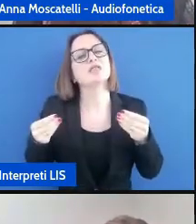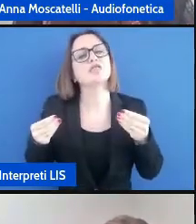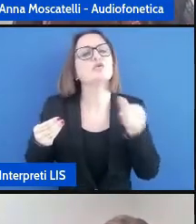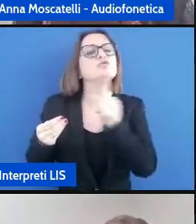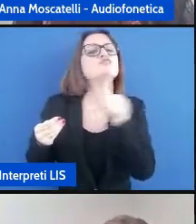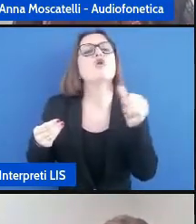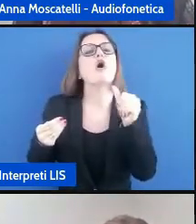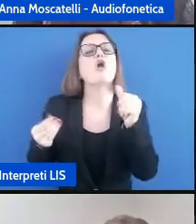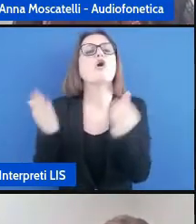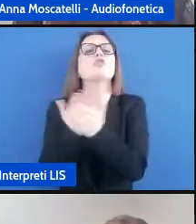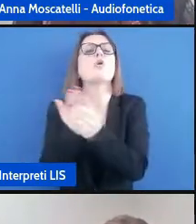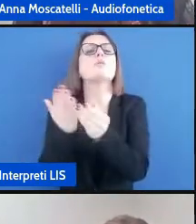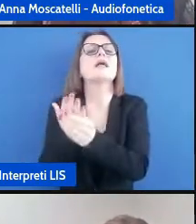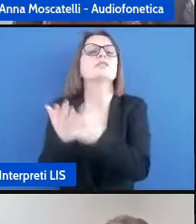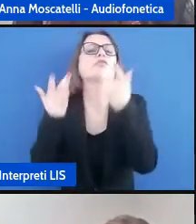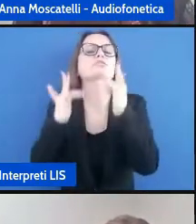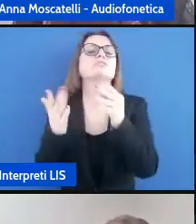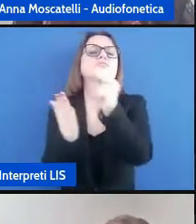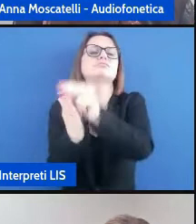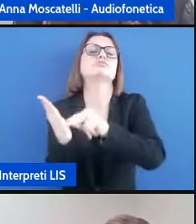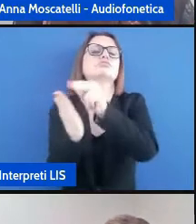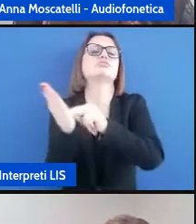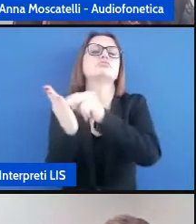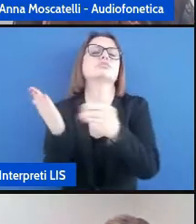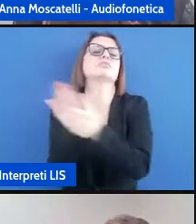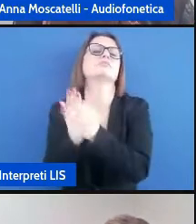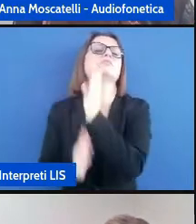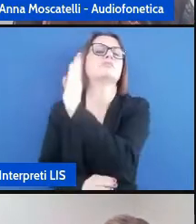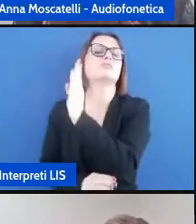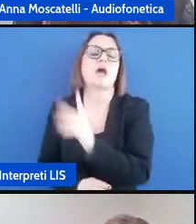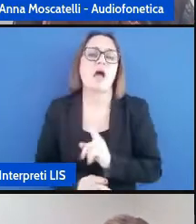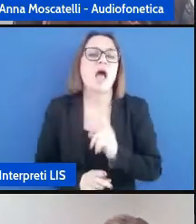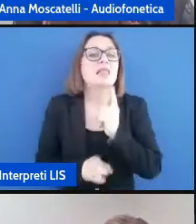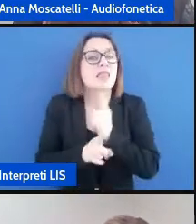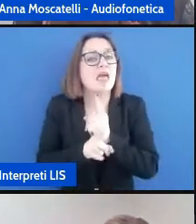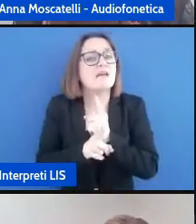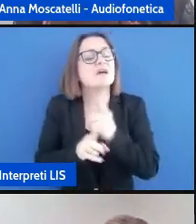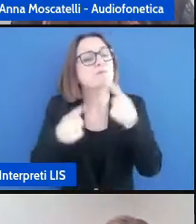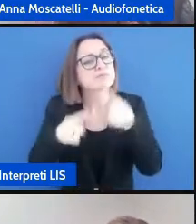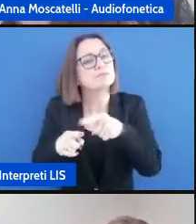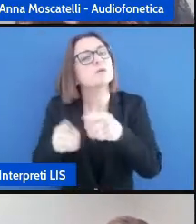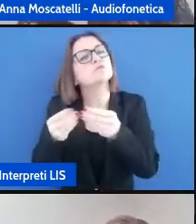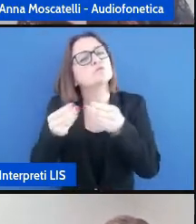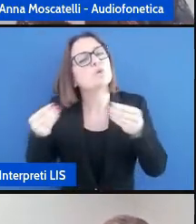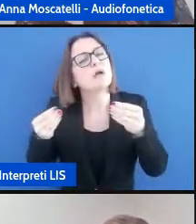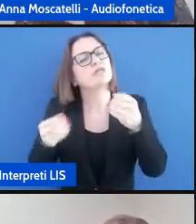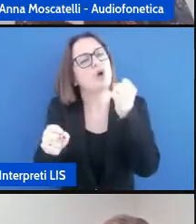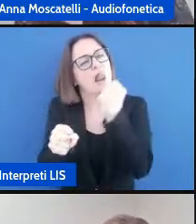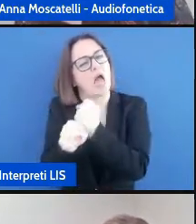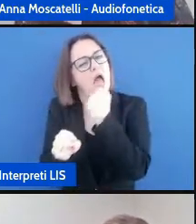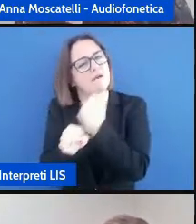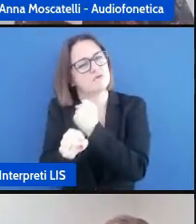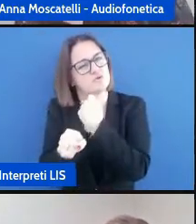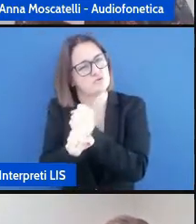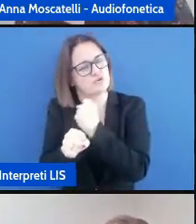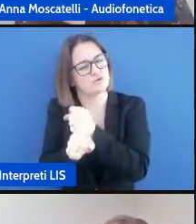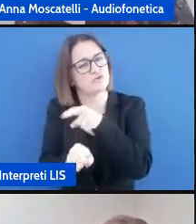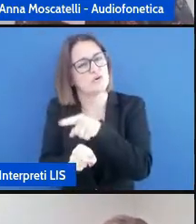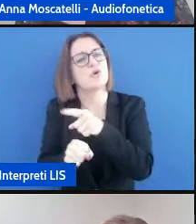burocratico deve essere uno strumento di lavoro uno strumento che pone